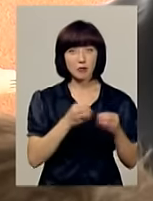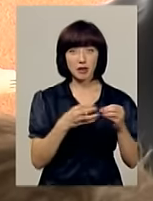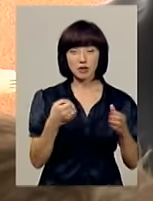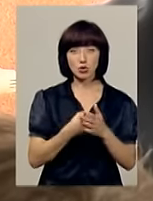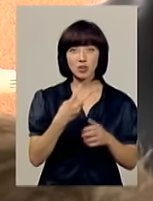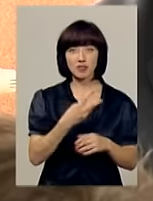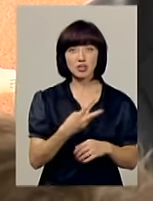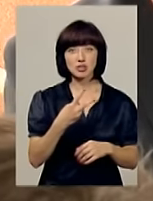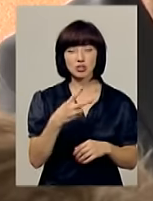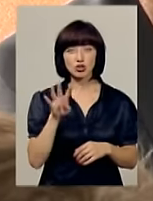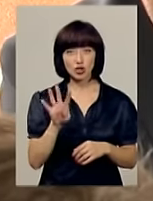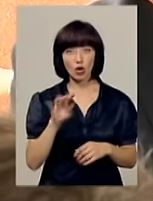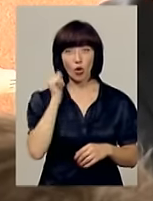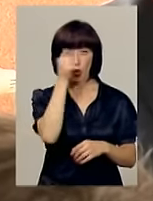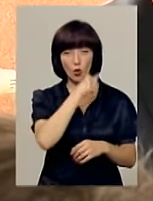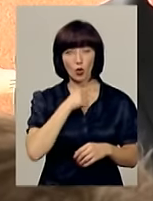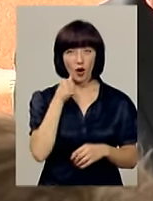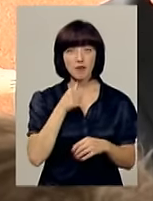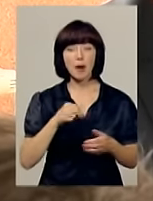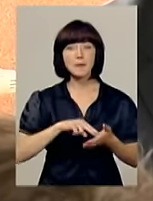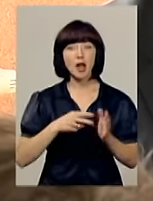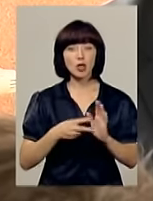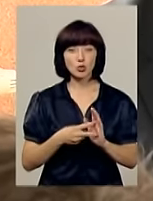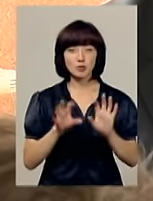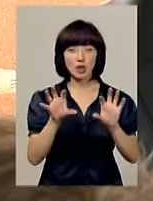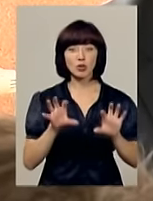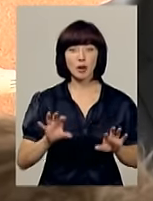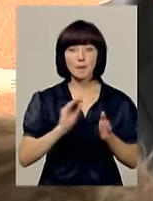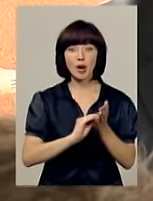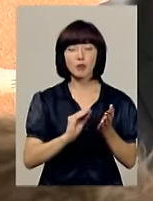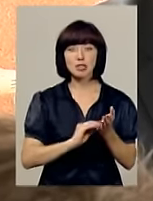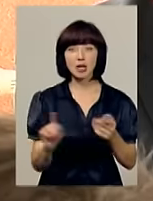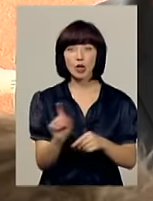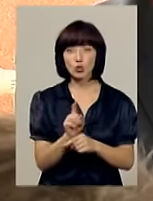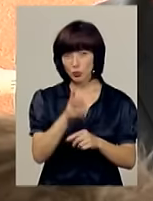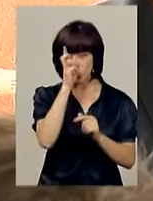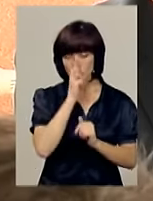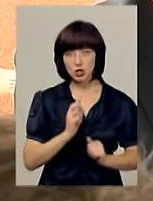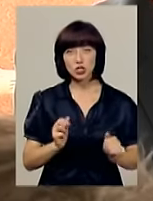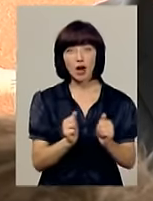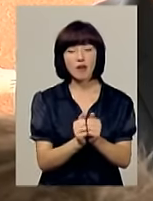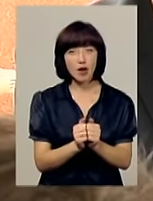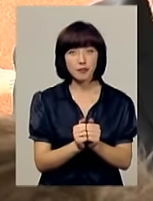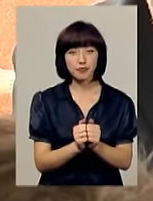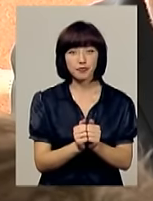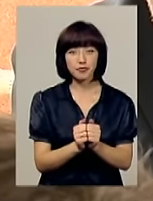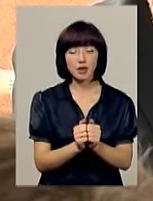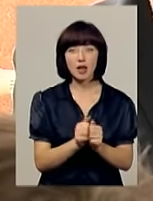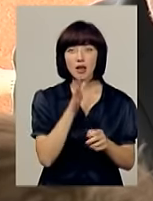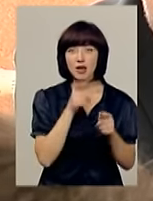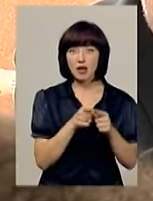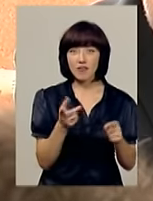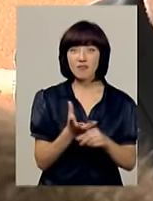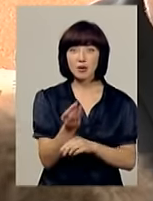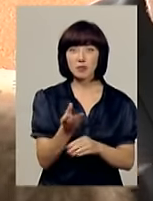до 24 років, ми плануємо в законодавстві прописати норму, щоб держава в певний період часу